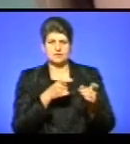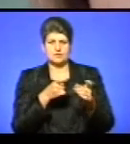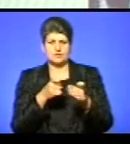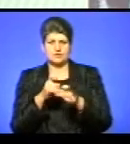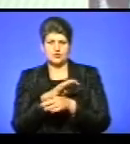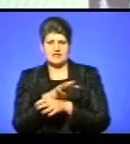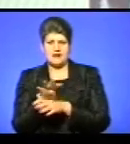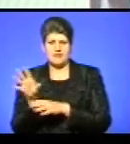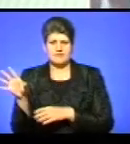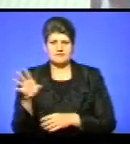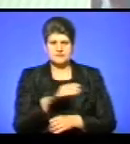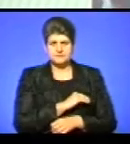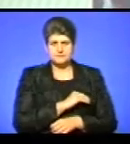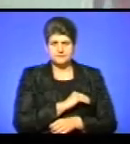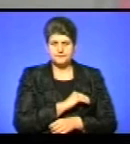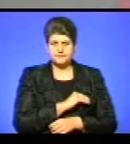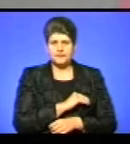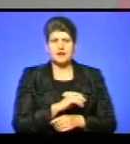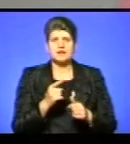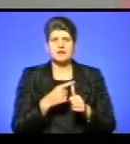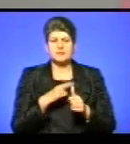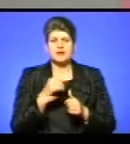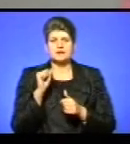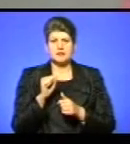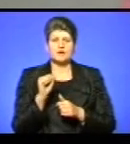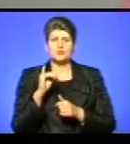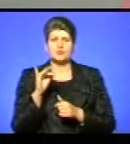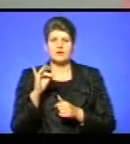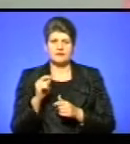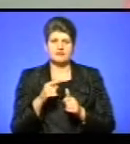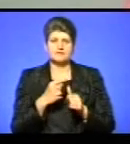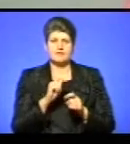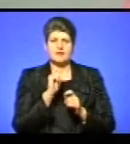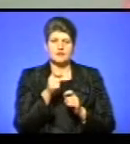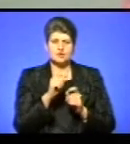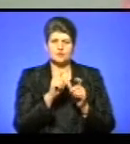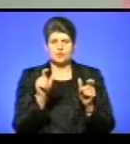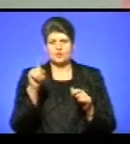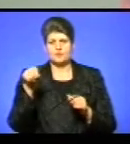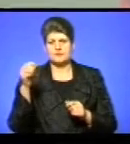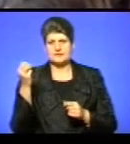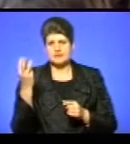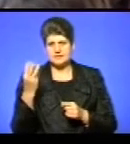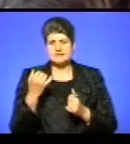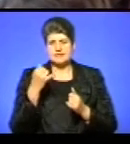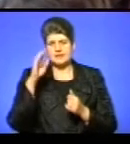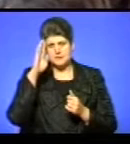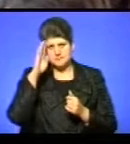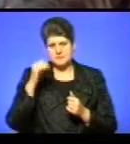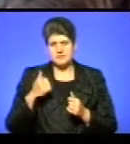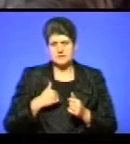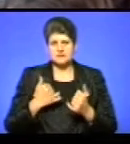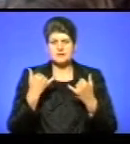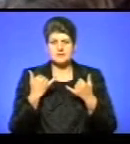було знищено. Іменем Андрія Юркевича назвали Тернопільську школу номер 13. Для бійців, які зараз несуть